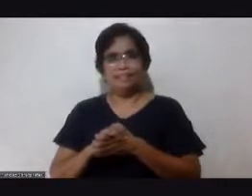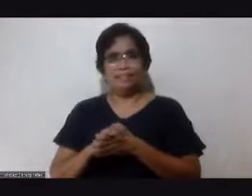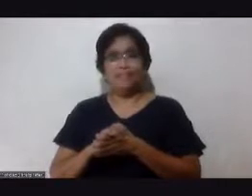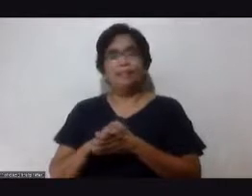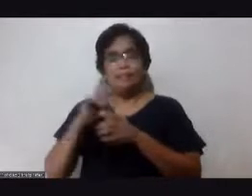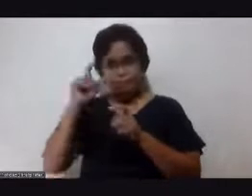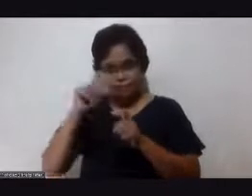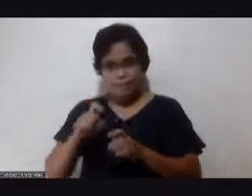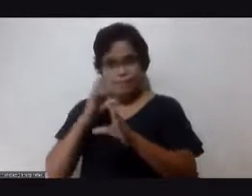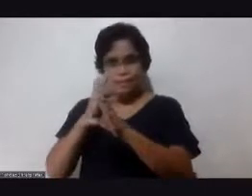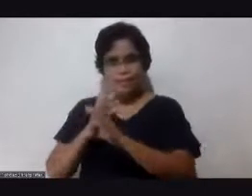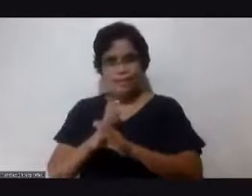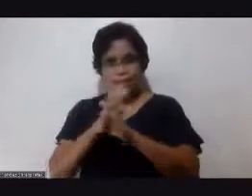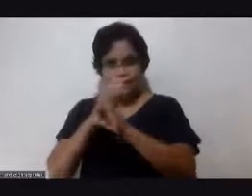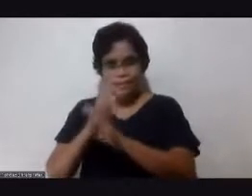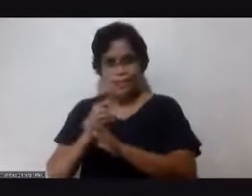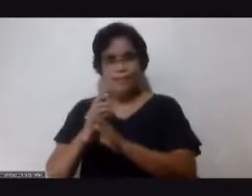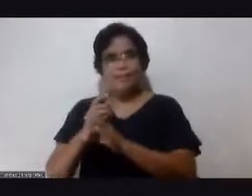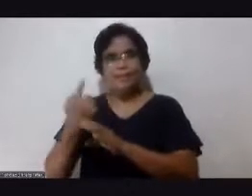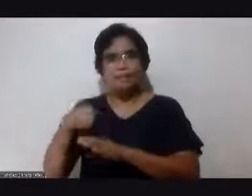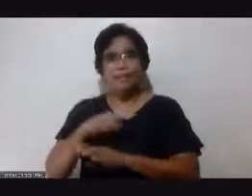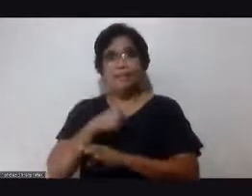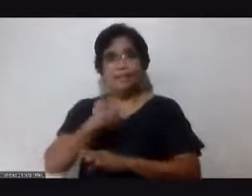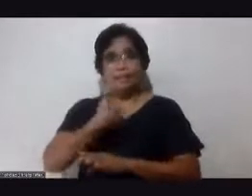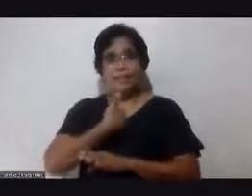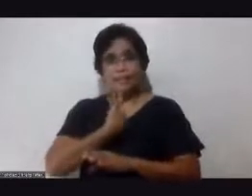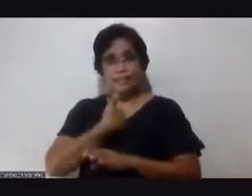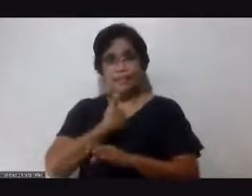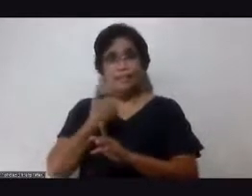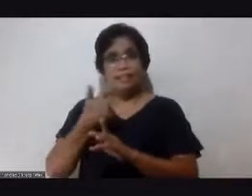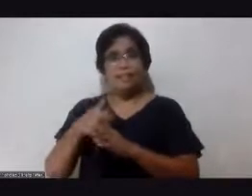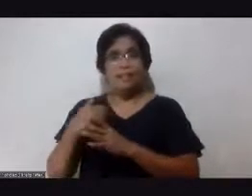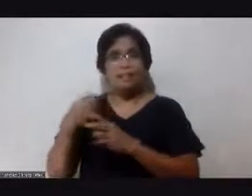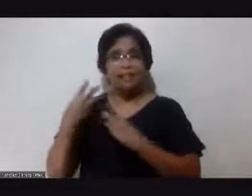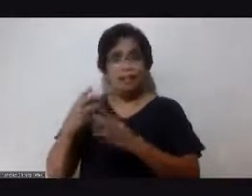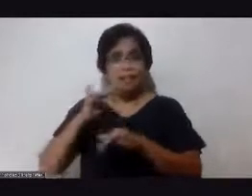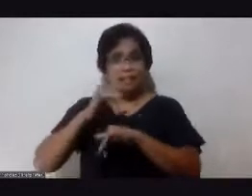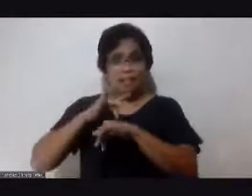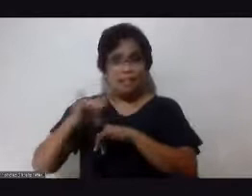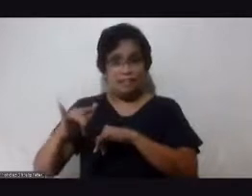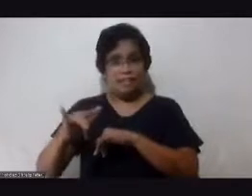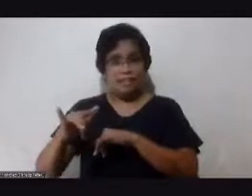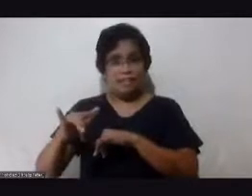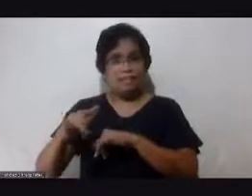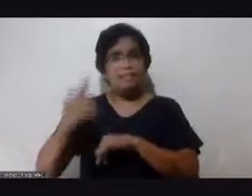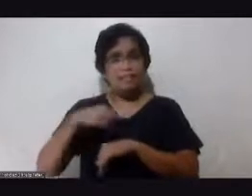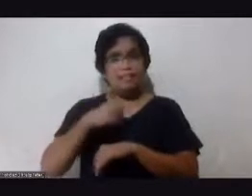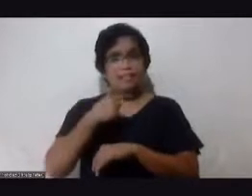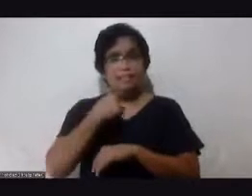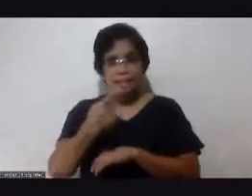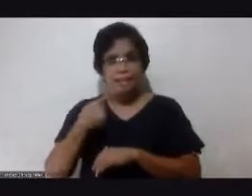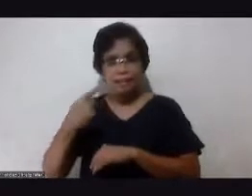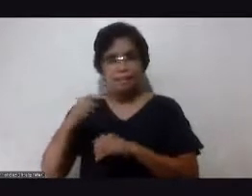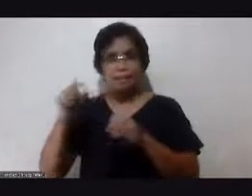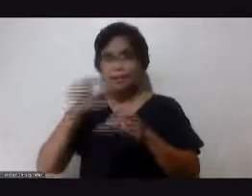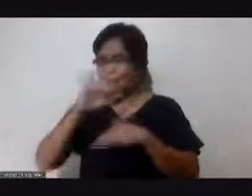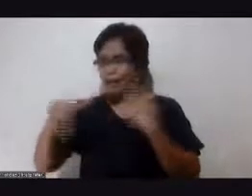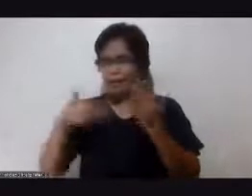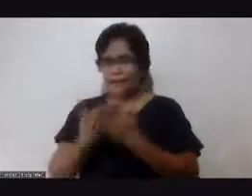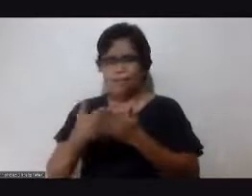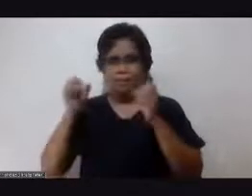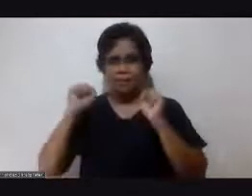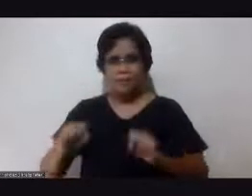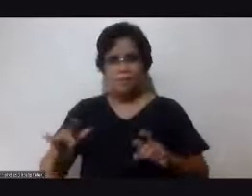pangalagaan natin sarili natin habang maaga we're saying lahat tayo pwedeng mabuhay ng healthy